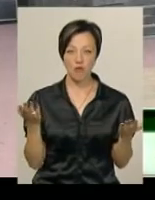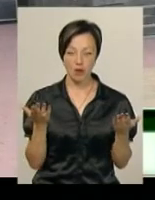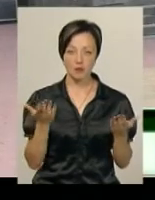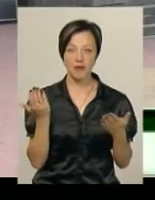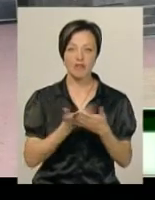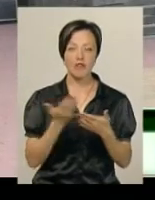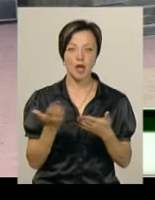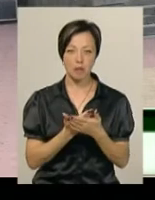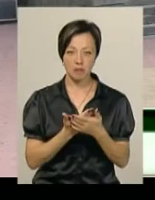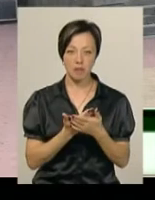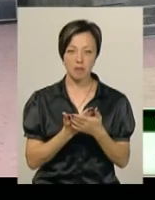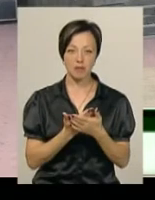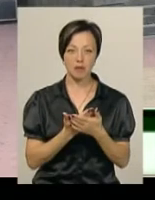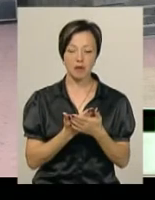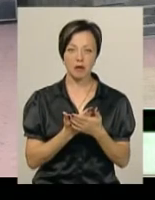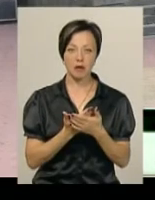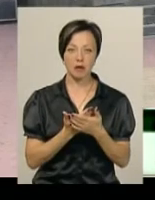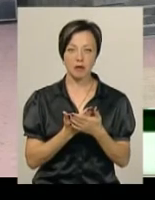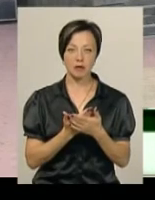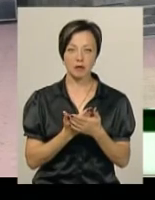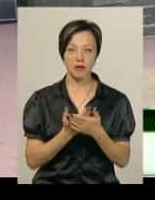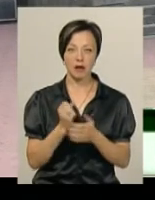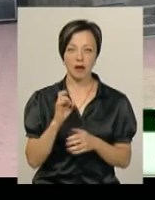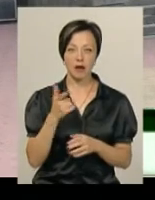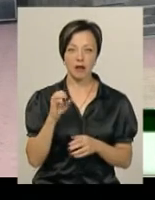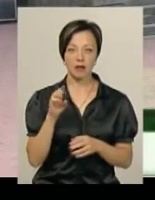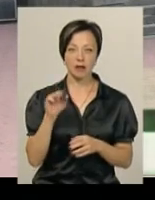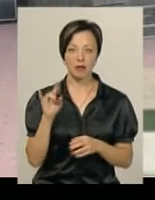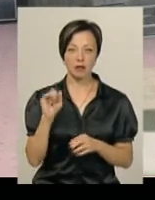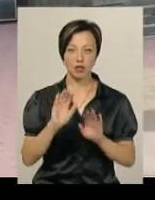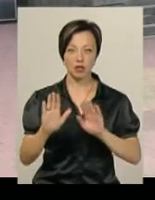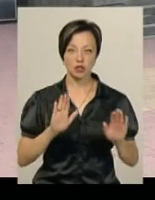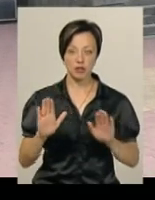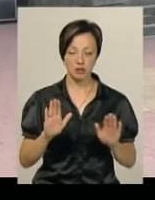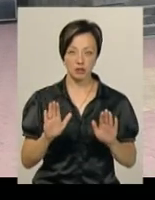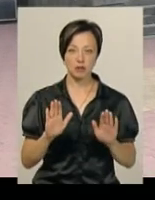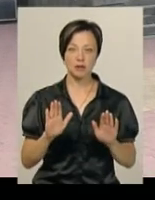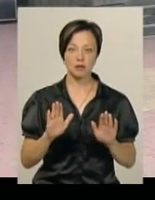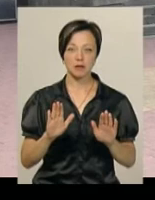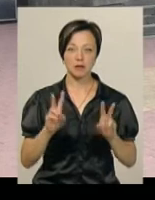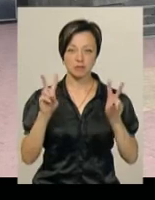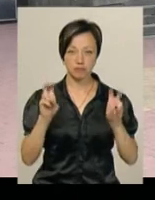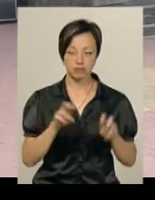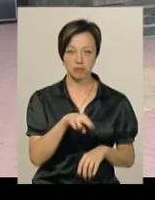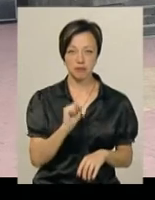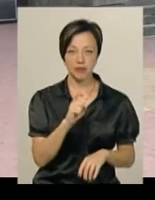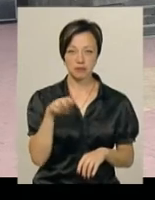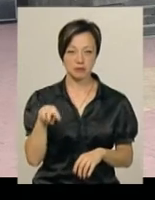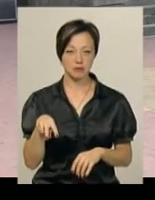фільм аргентинського кінорежисера Наталії Смірнов «Пазл».